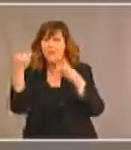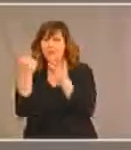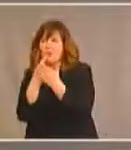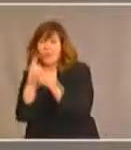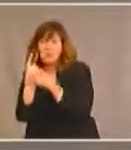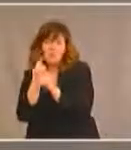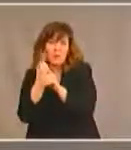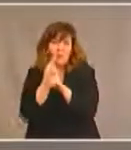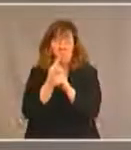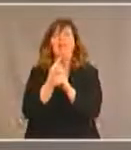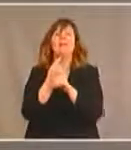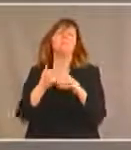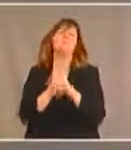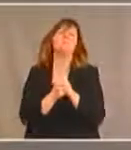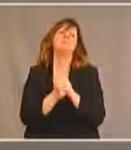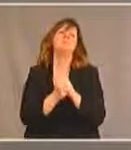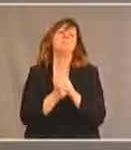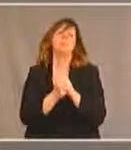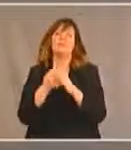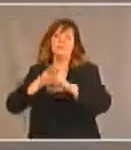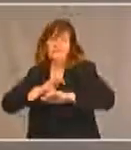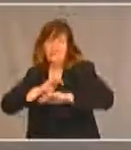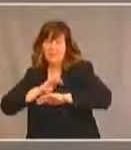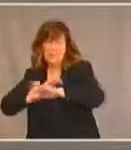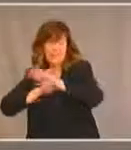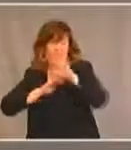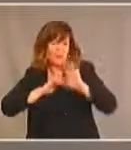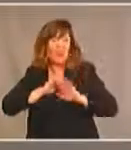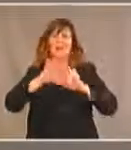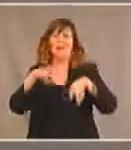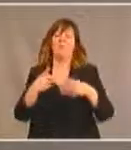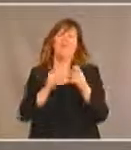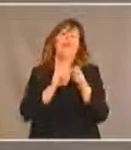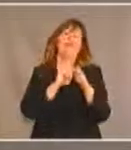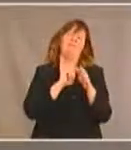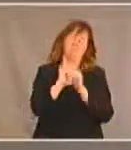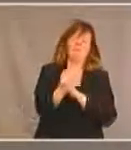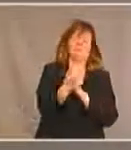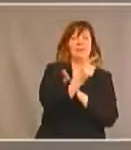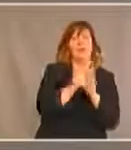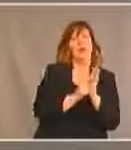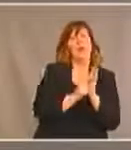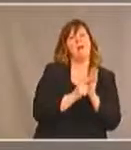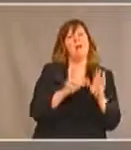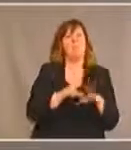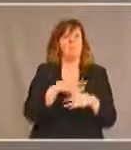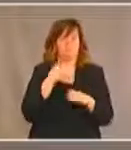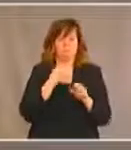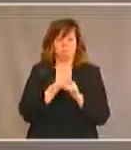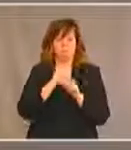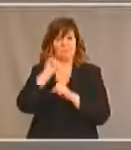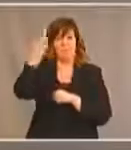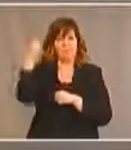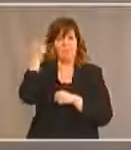avant que la loi ne soit adoptée et en tant que fonctionnaire, c'est une partie très